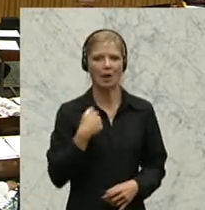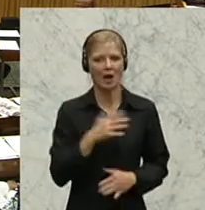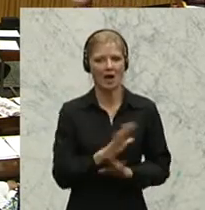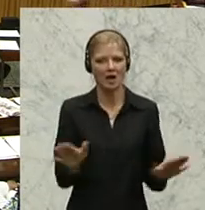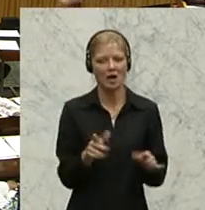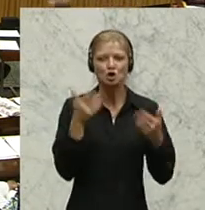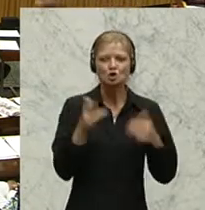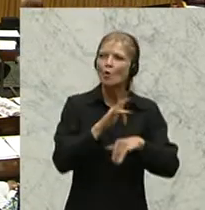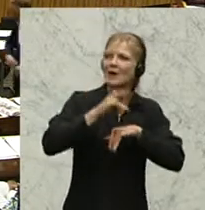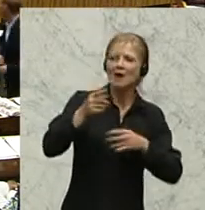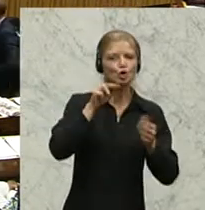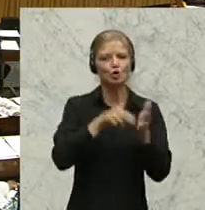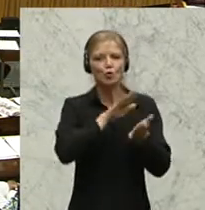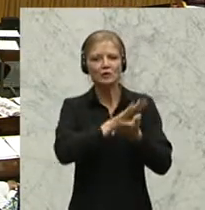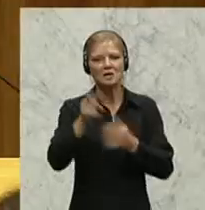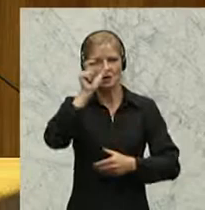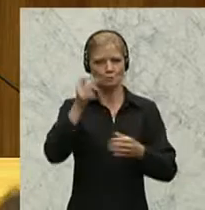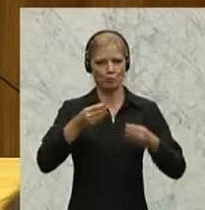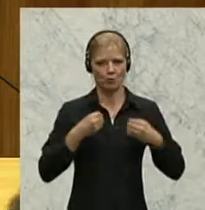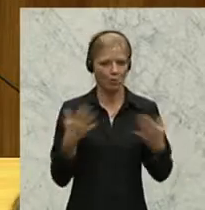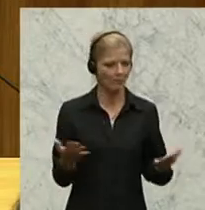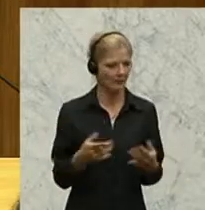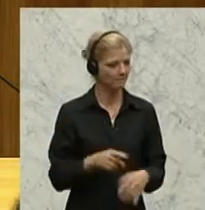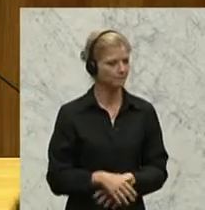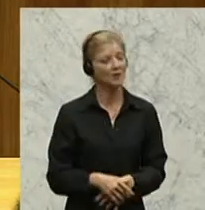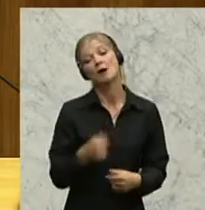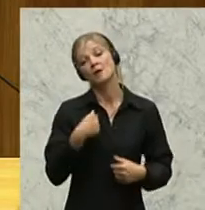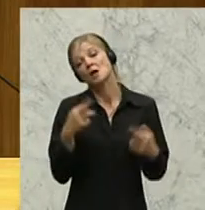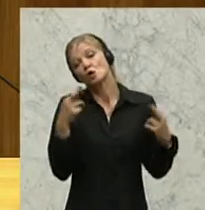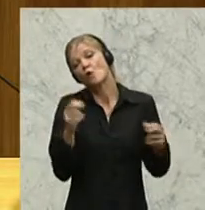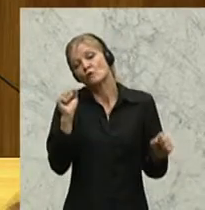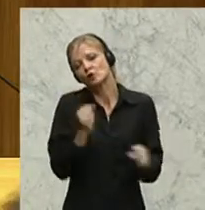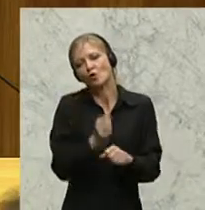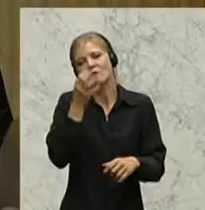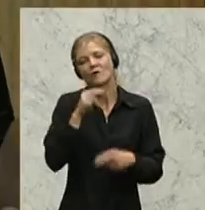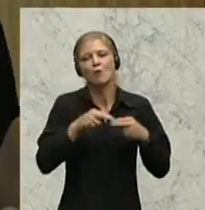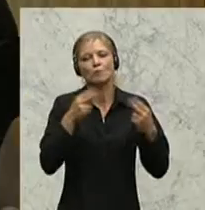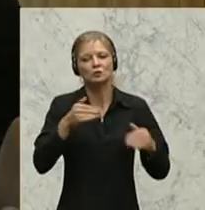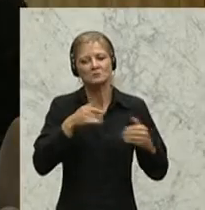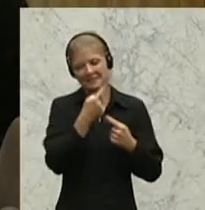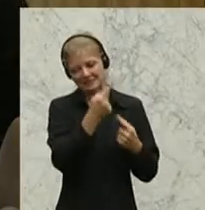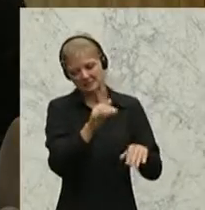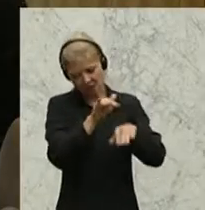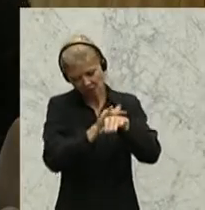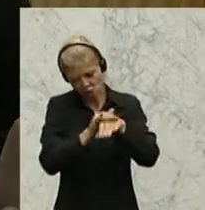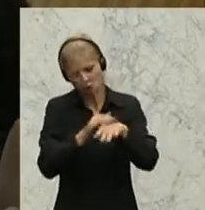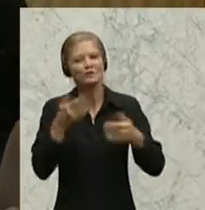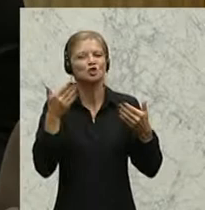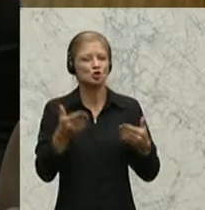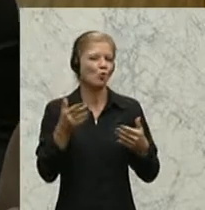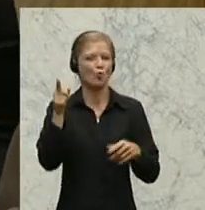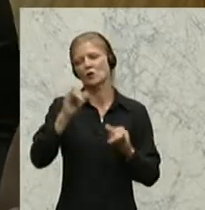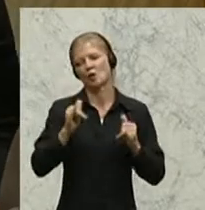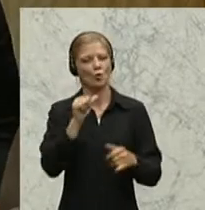wehren. Aber ich hoffe doch, Frau Bundesminister, dass Sie sich endlich entschuldigen, weil das haben die Tiroler nicht verdient und